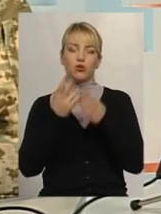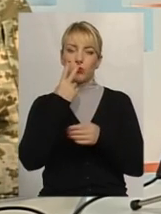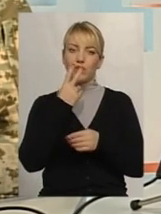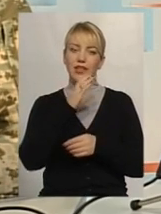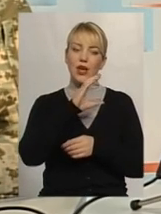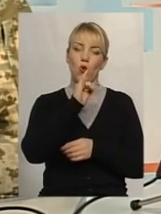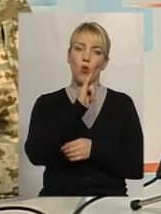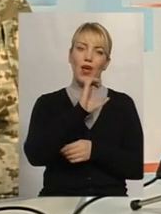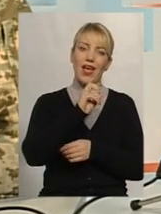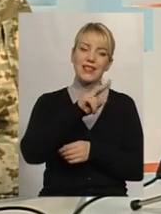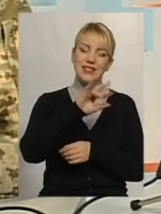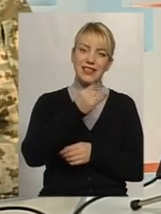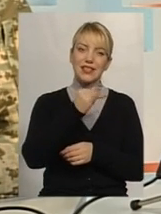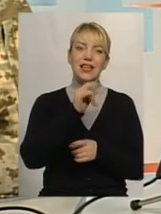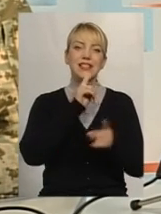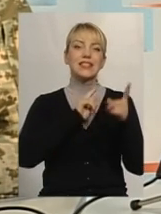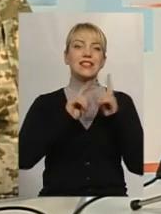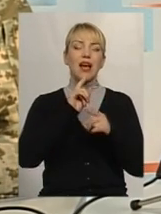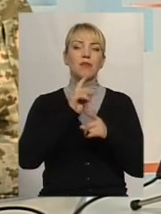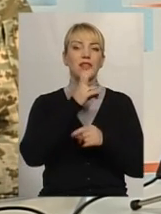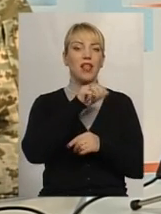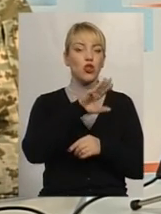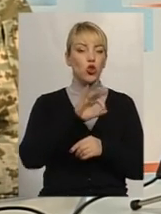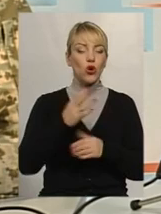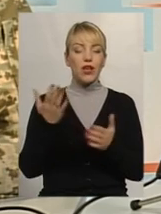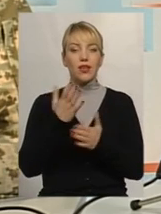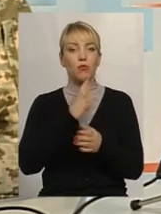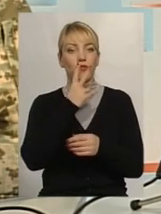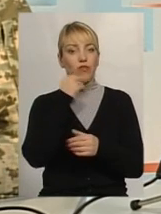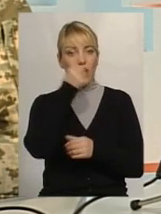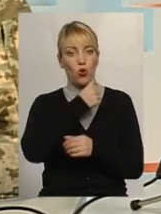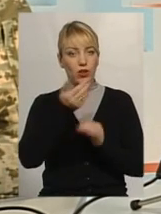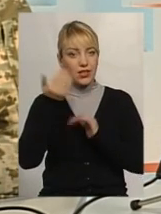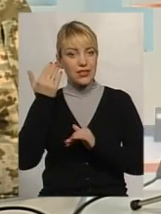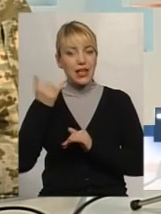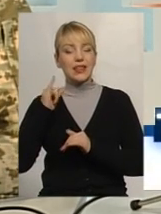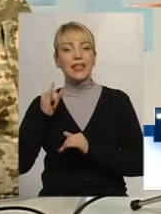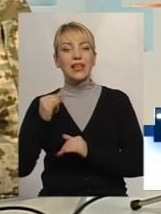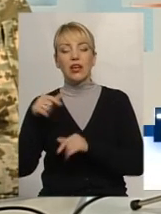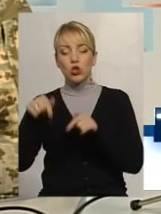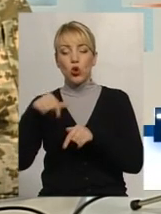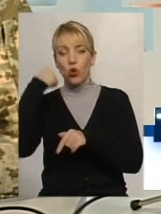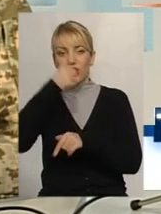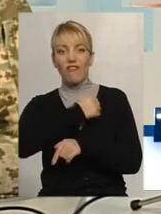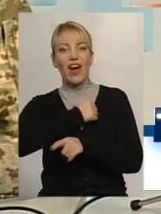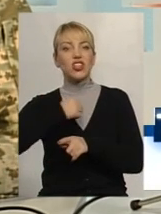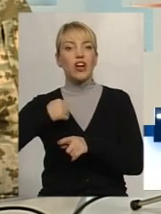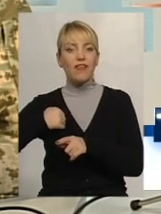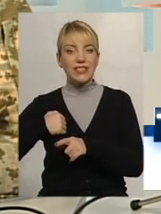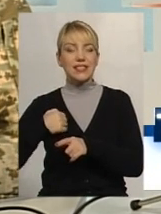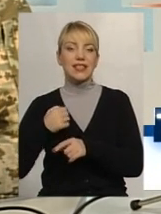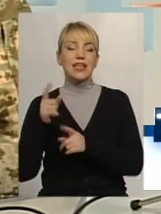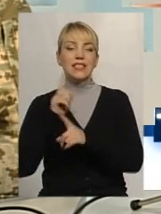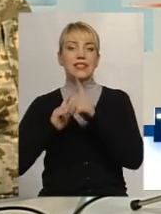саміту НАТО, який відбувся два роки назад, і цьогорічного Варшавського саміту. Вперше, на Варшавському саміті